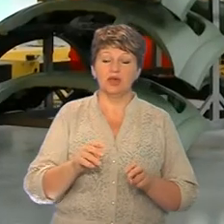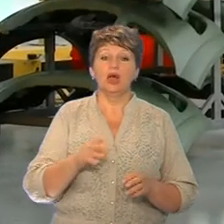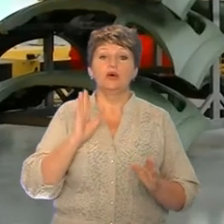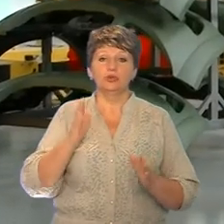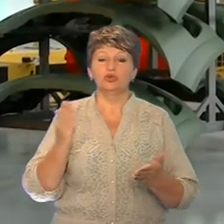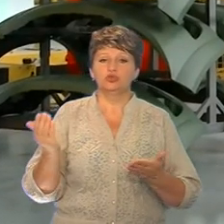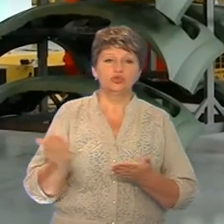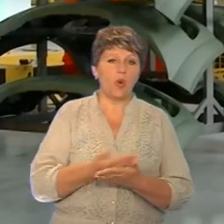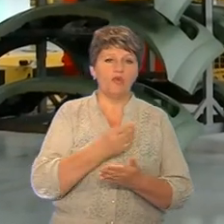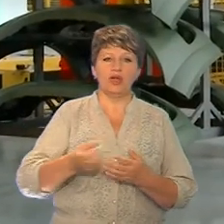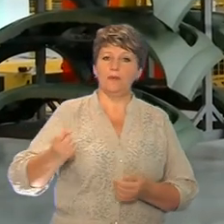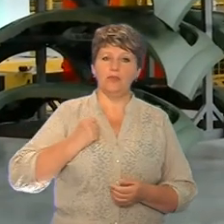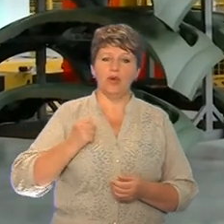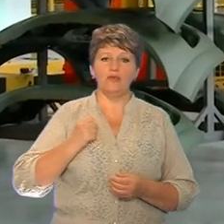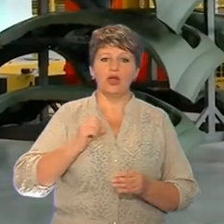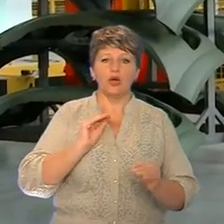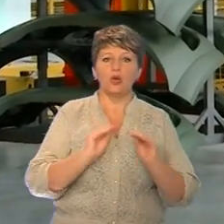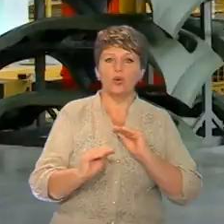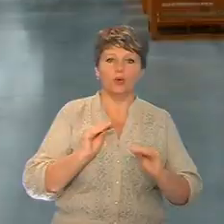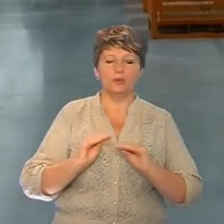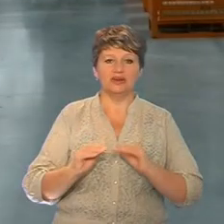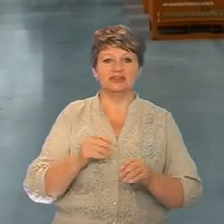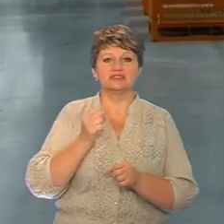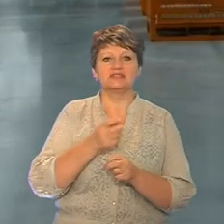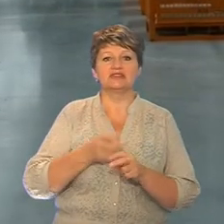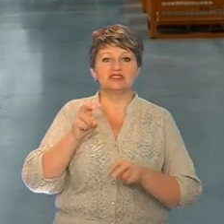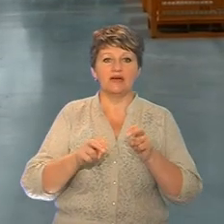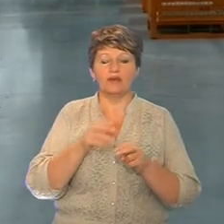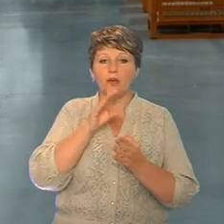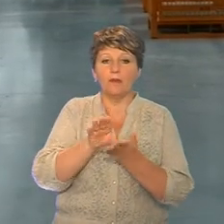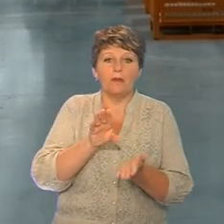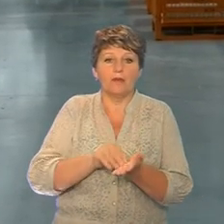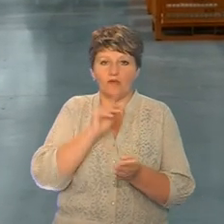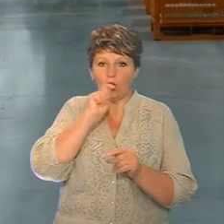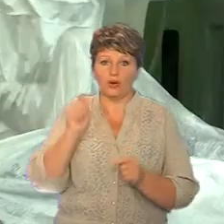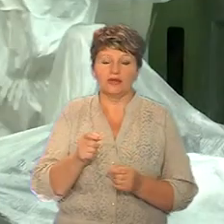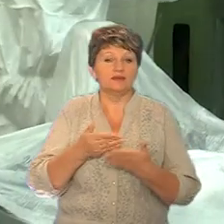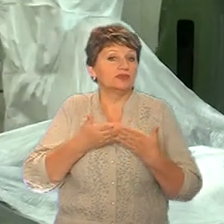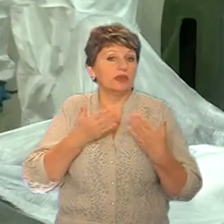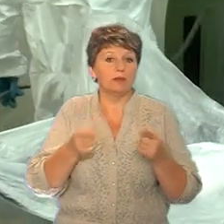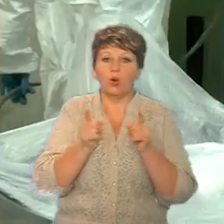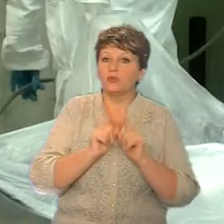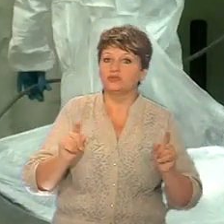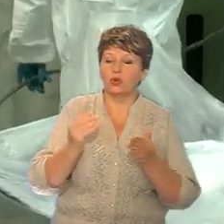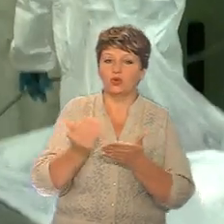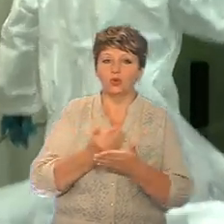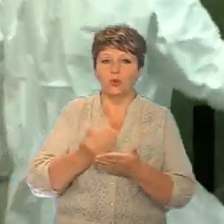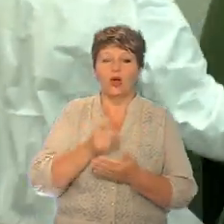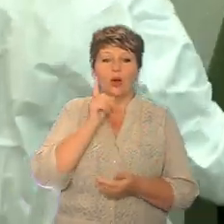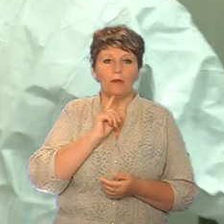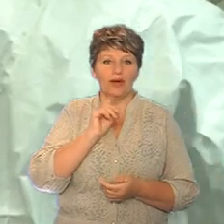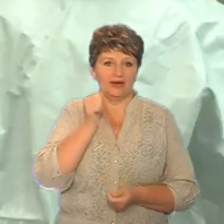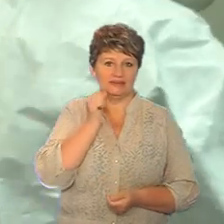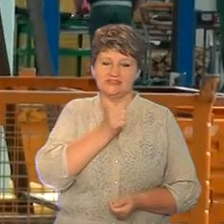новий бойовий комплекс. Це власна розробка фахівців автозаводу, аналогів, які в Україні немає. Особливості новинки автори поки що